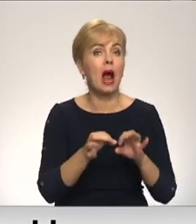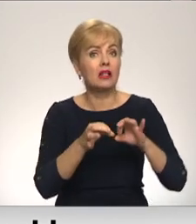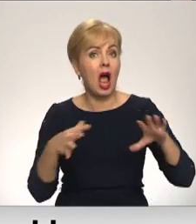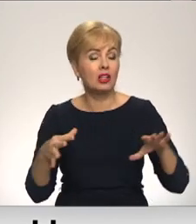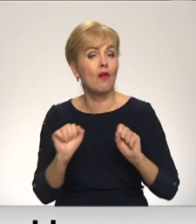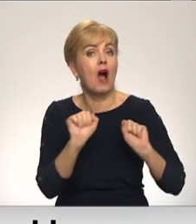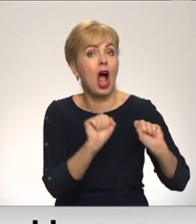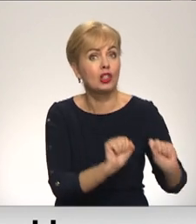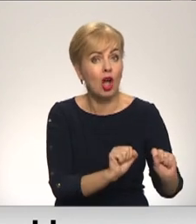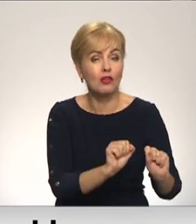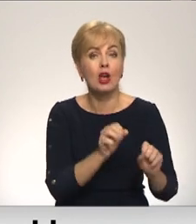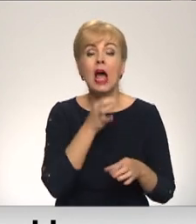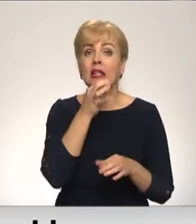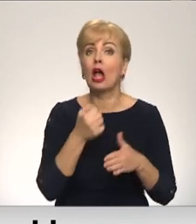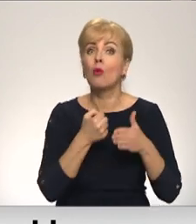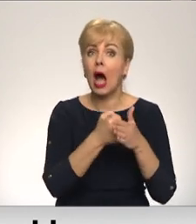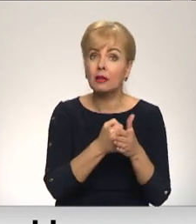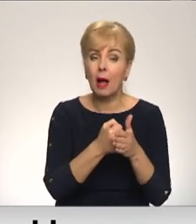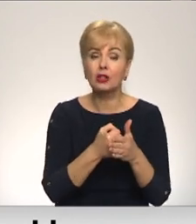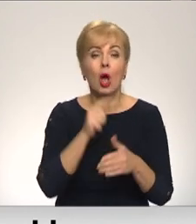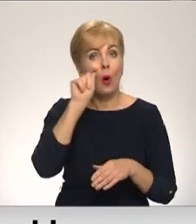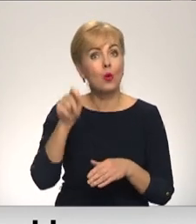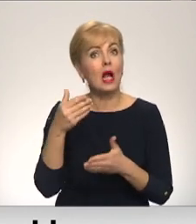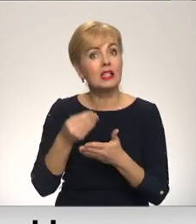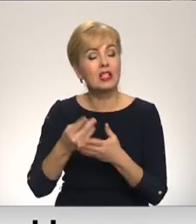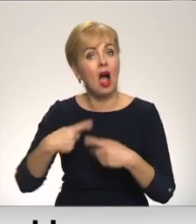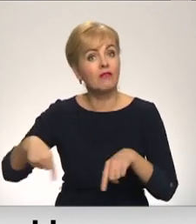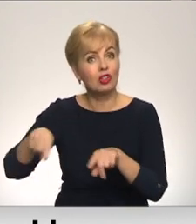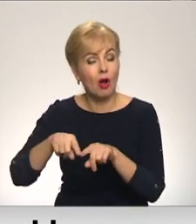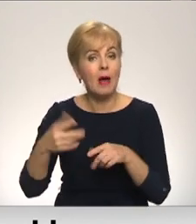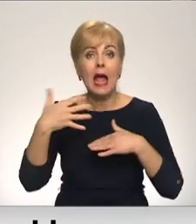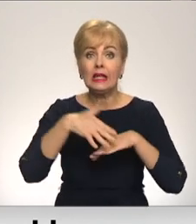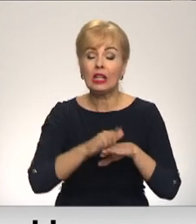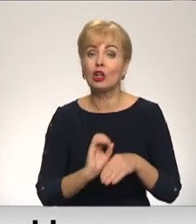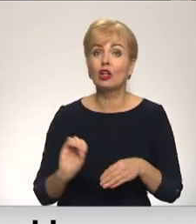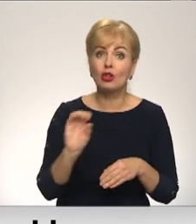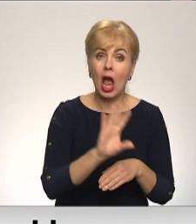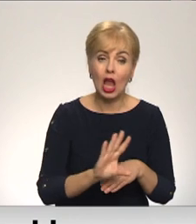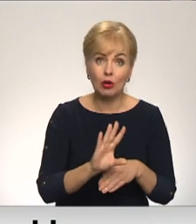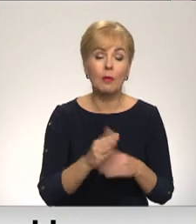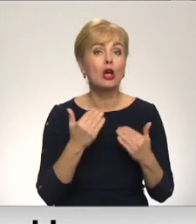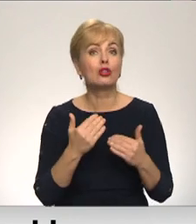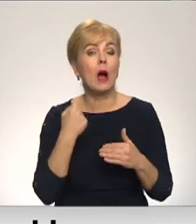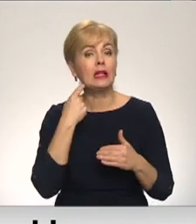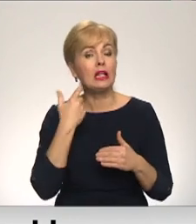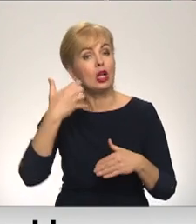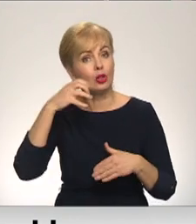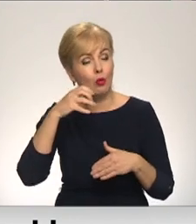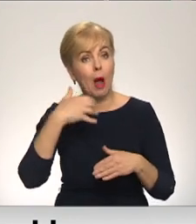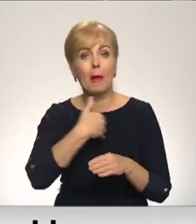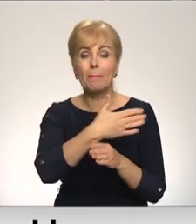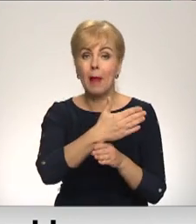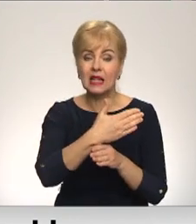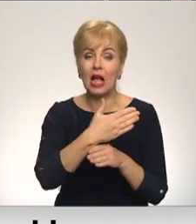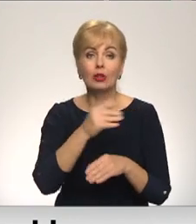aizstāvēšanu. Paužot atbalstu Ukrainas suverenitātei un integrācijai Eiropā, šodien virs Rīgas domes tika patsālts